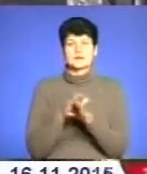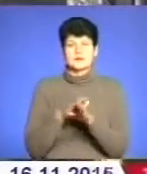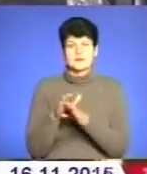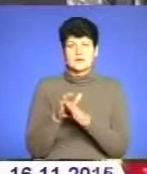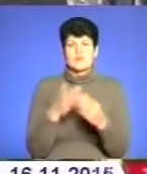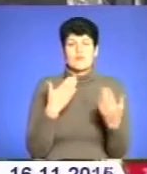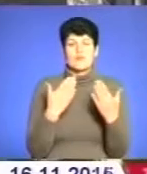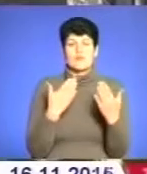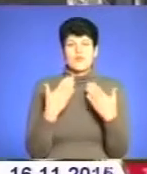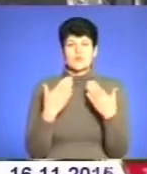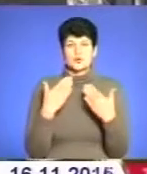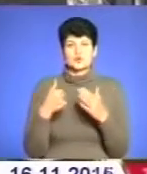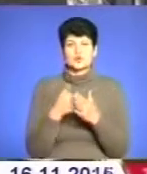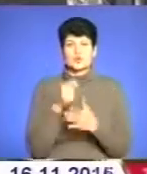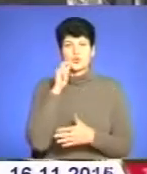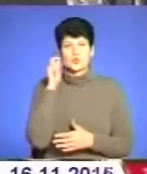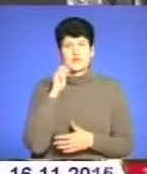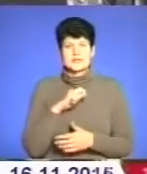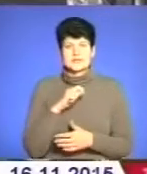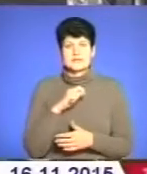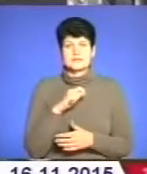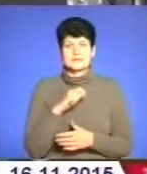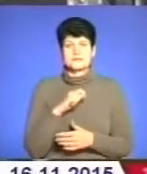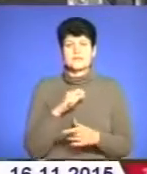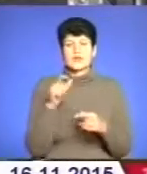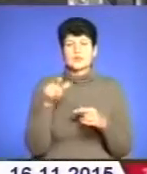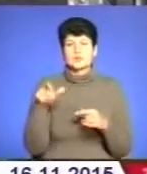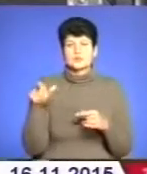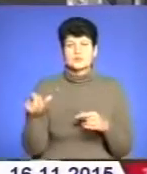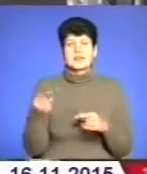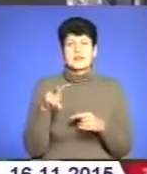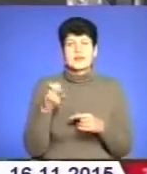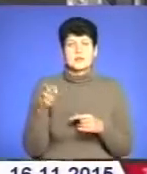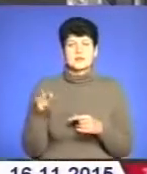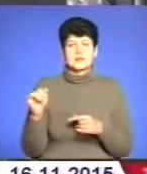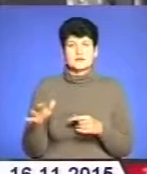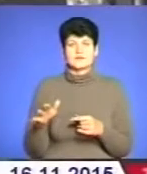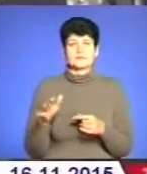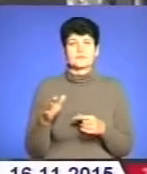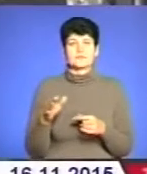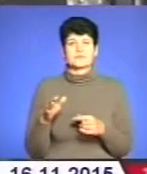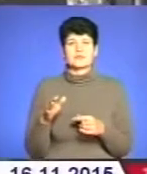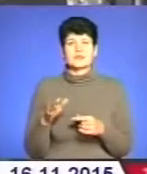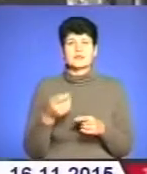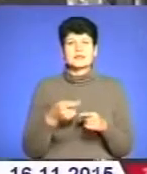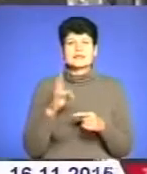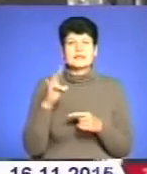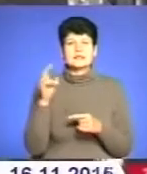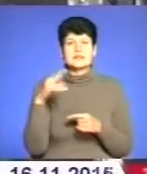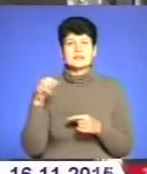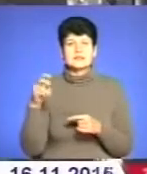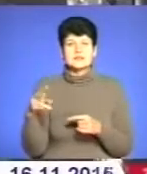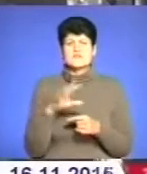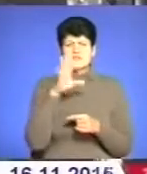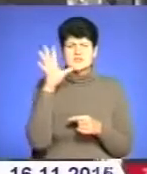відношенню до українців, української людності, лемків, хромщиків, бацянців та